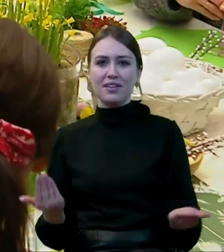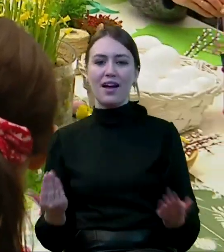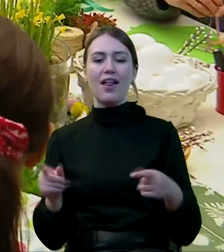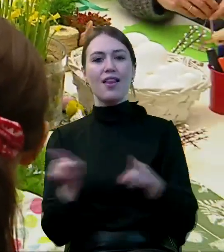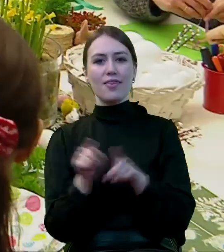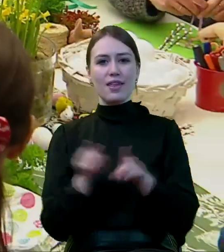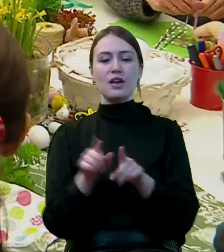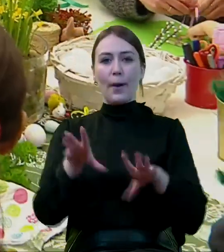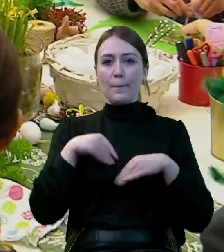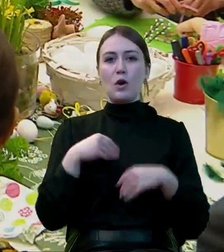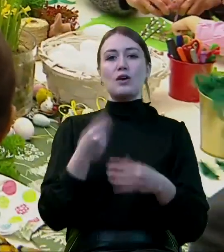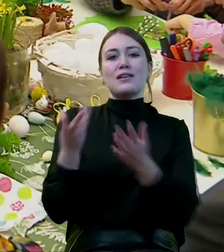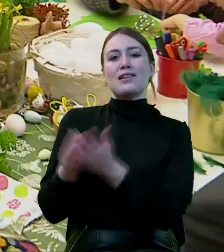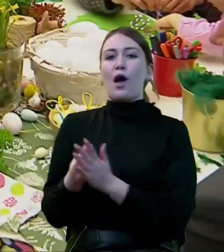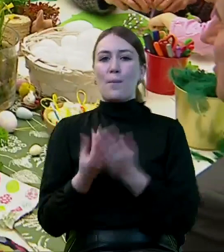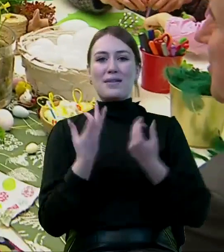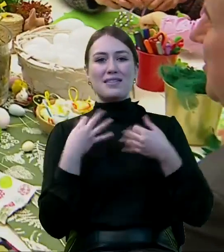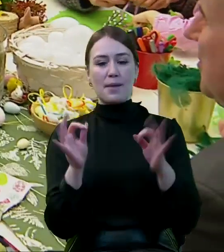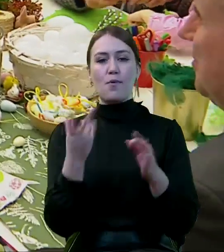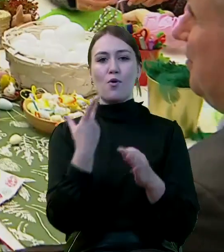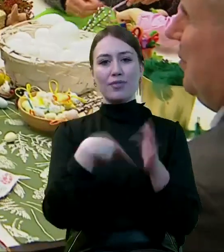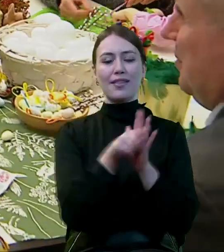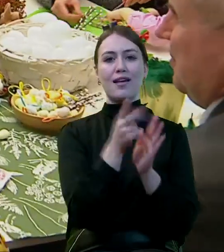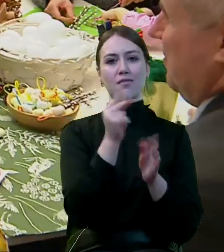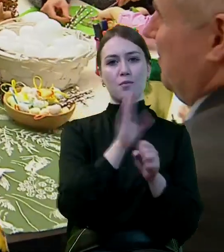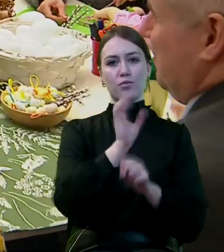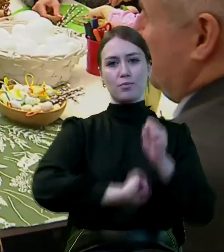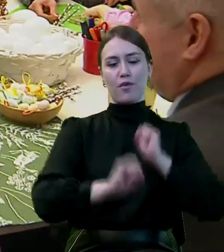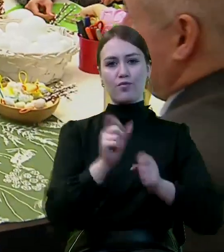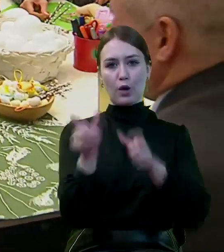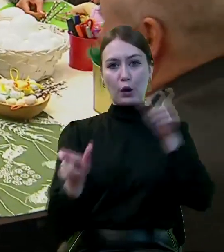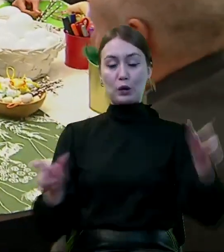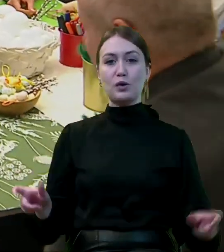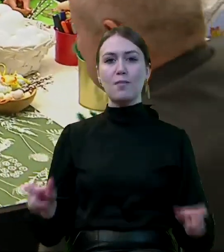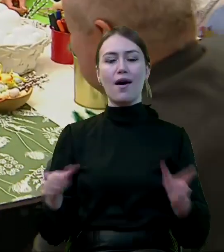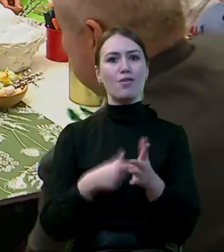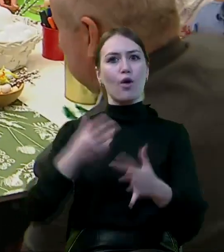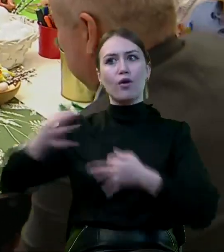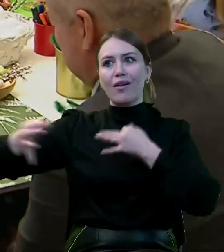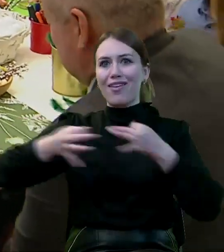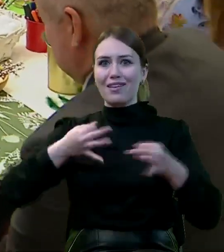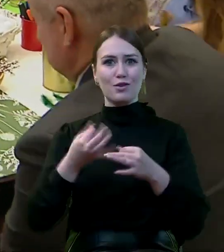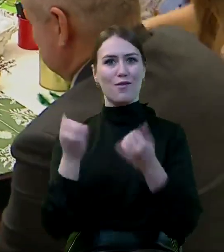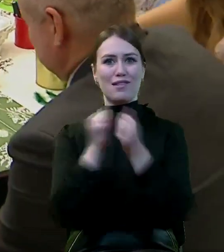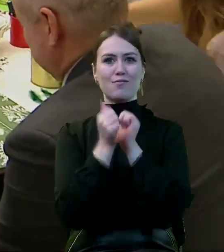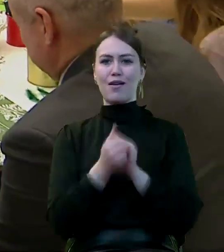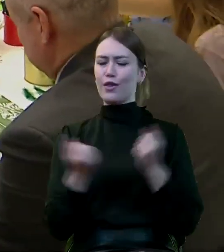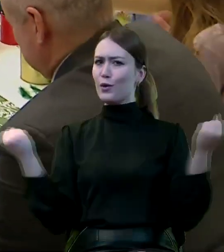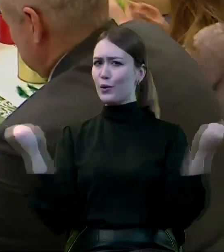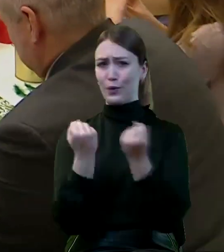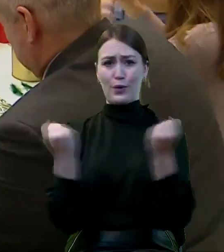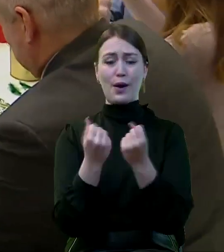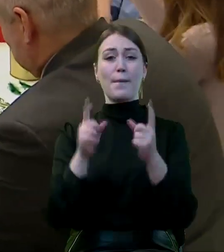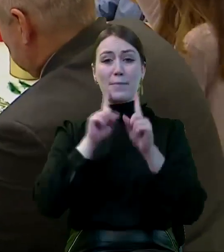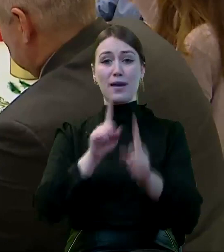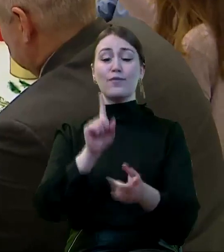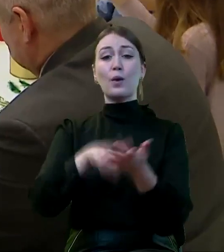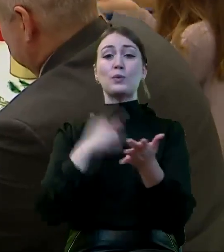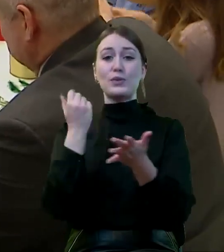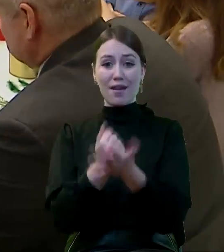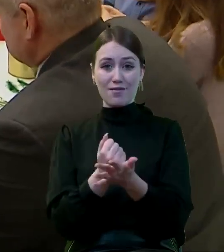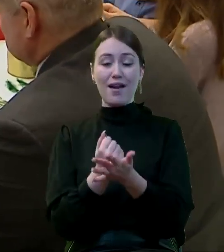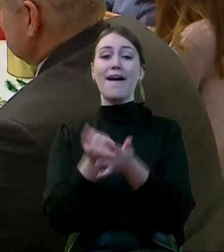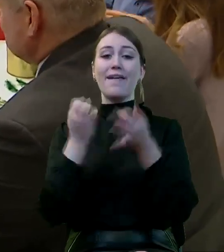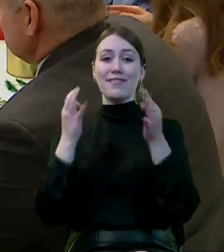możliwość zakupu samochodów dla osób niepełnosprawnych. Historyczne zmiany przede wszystkim w ustawie,